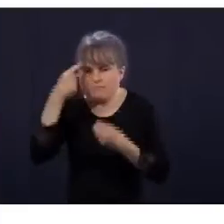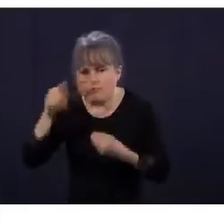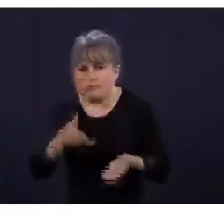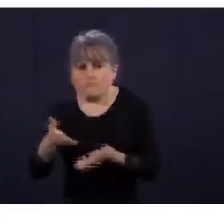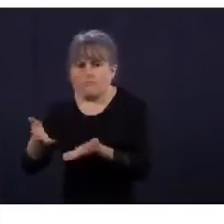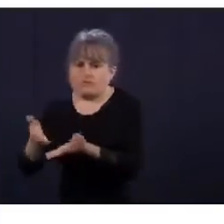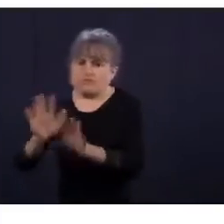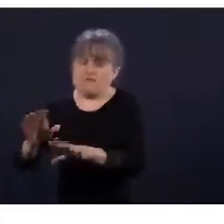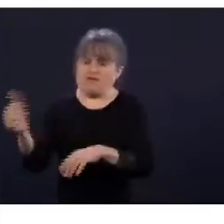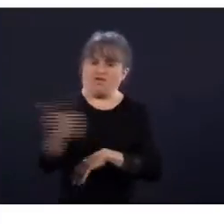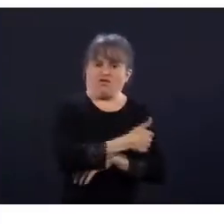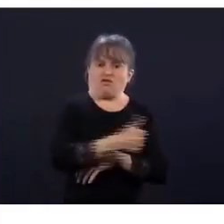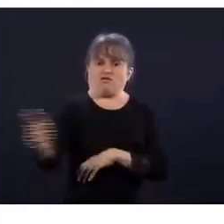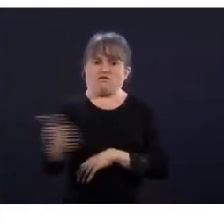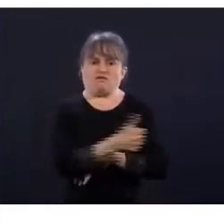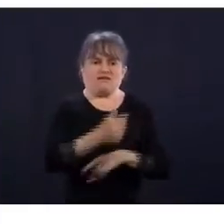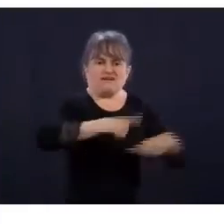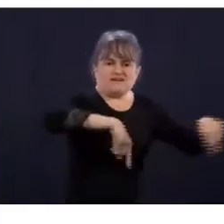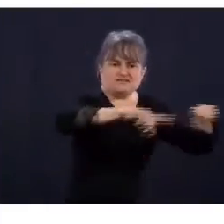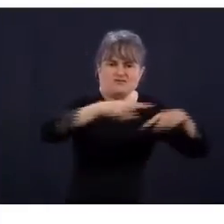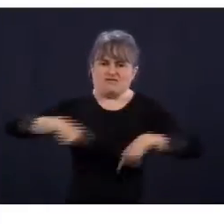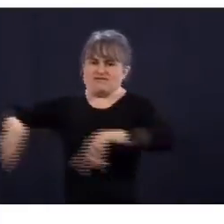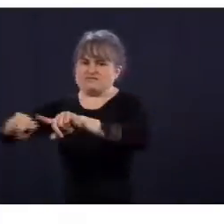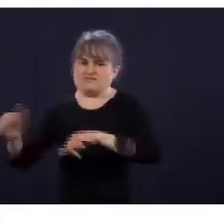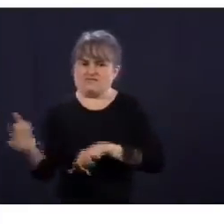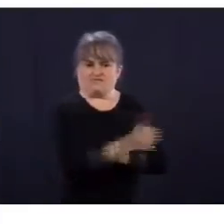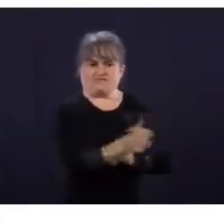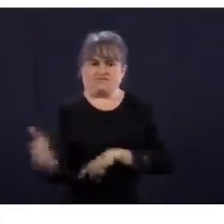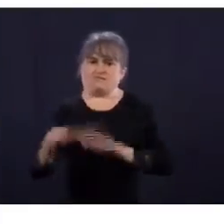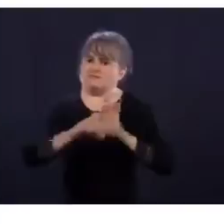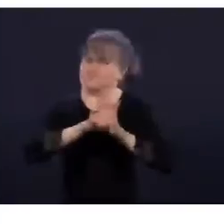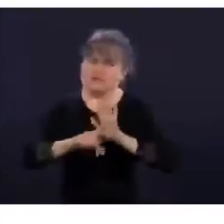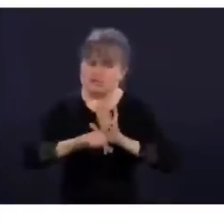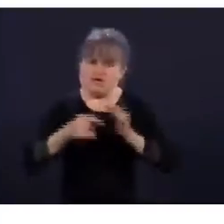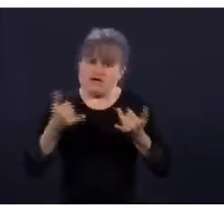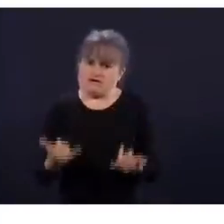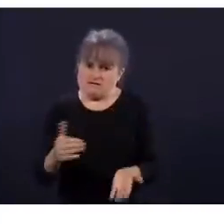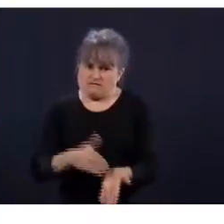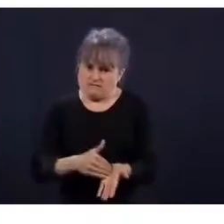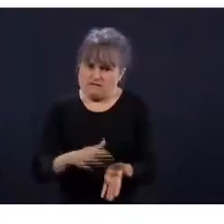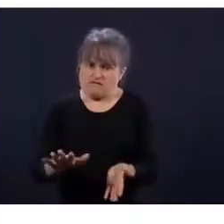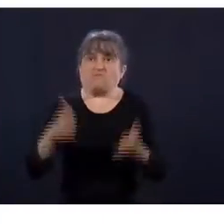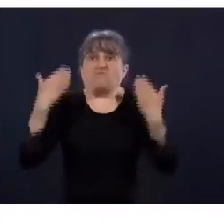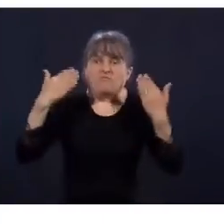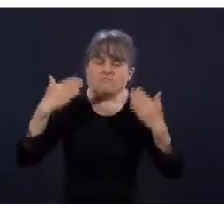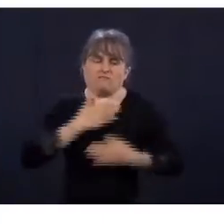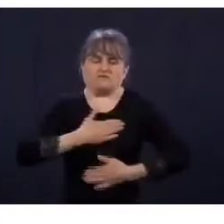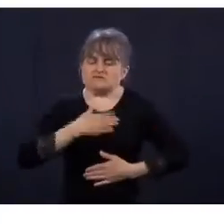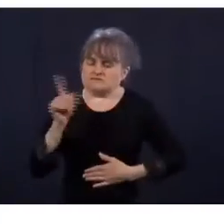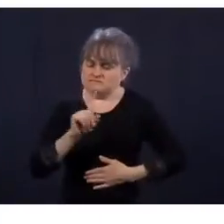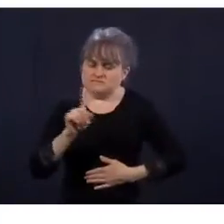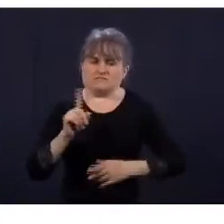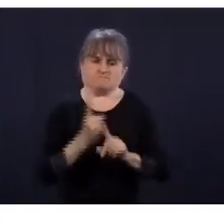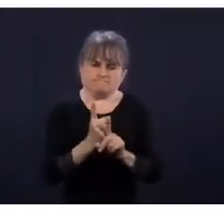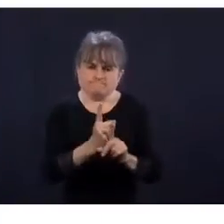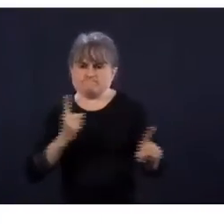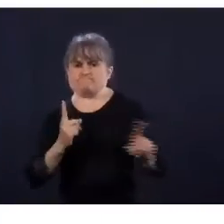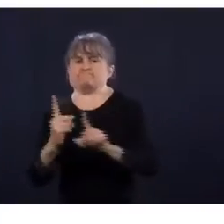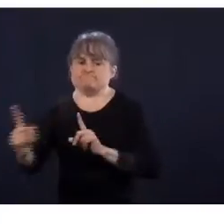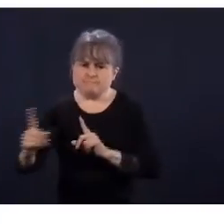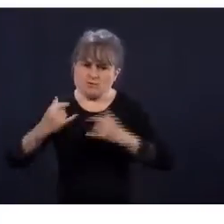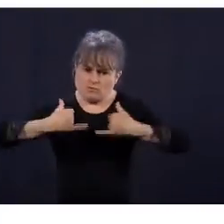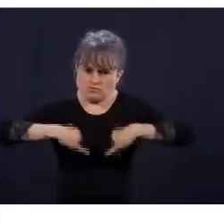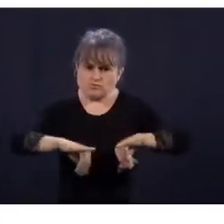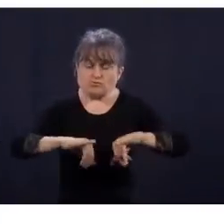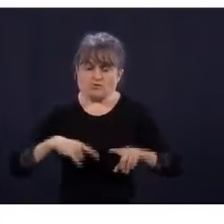publique ce que ça peut vouloir dire. Puis, comme je vous le dis encore, c'est sûr qu'il y comme un vent de liberté qui vient avec le printemps puis qui